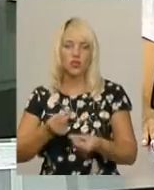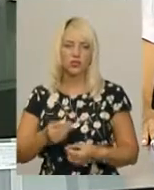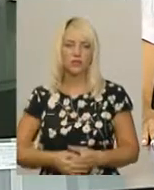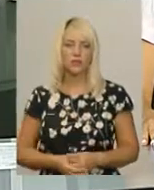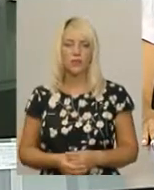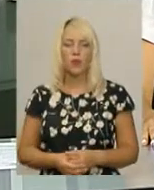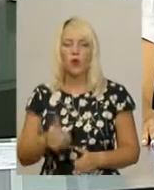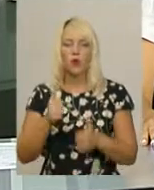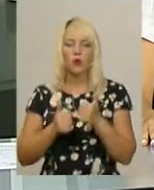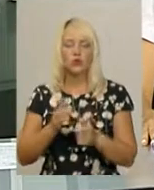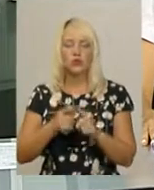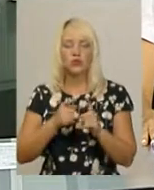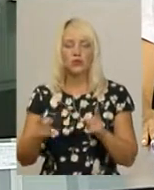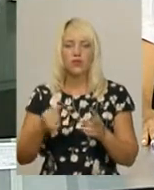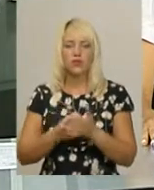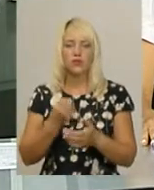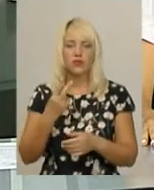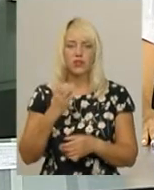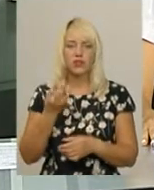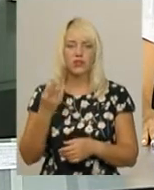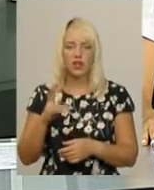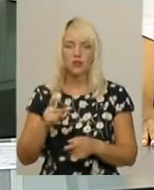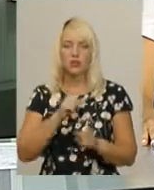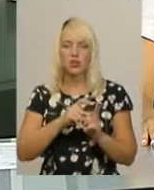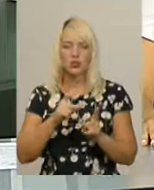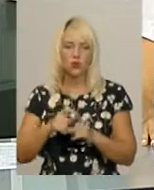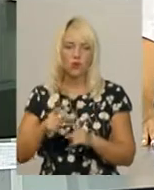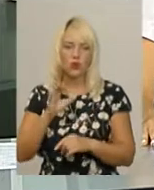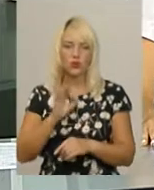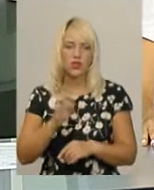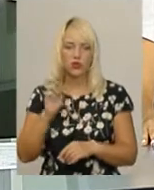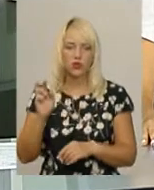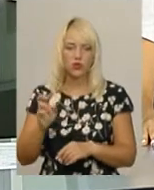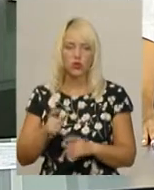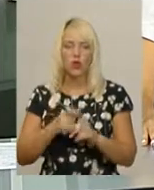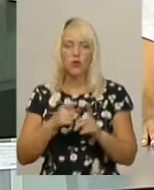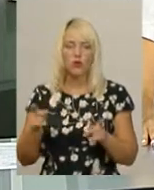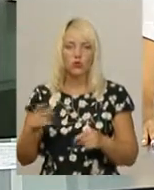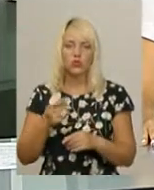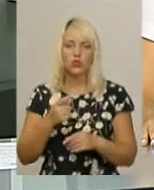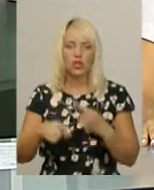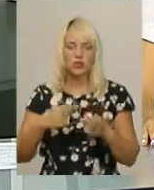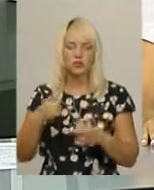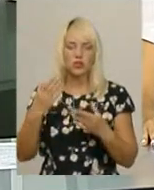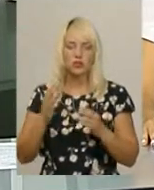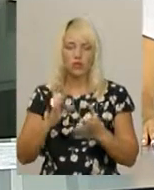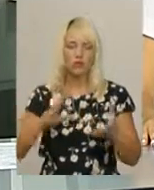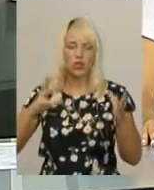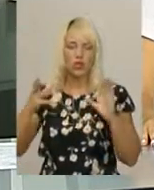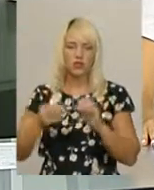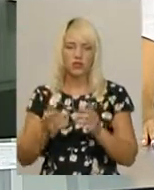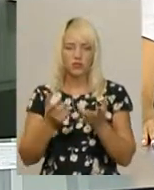Конкурс триватиме до 12 серпня. За словами Олександра Буднарчука, впродовж наступних двох днів будуть підраховувати результати.